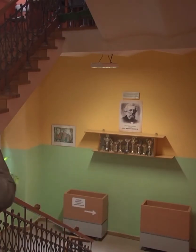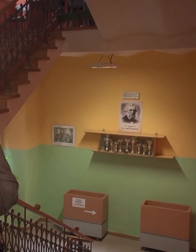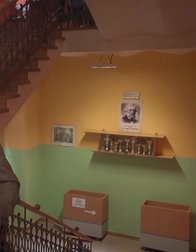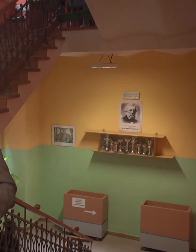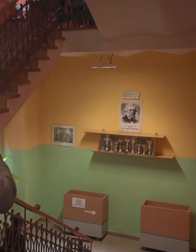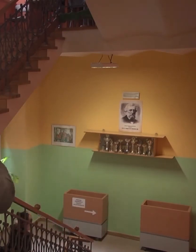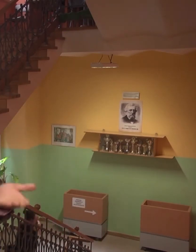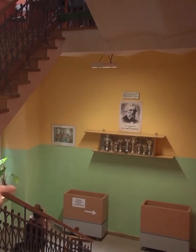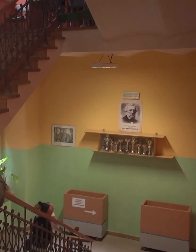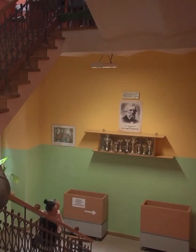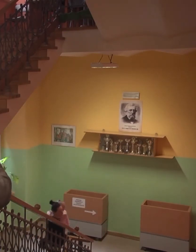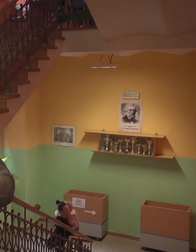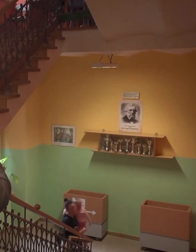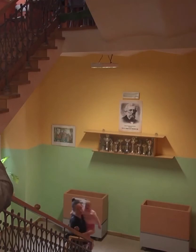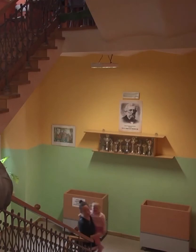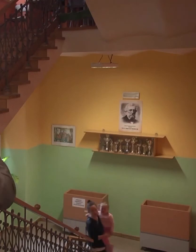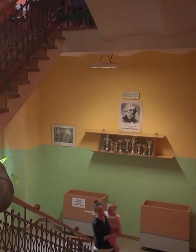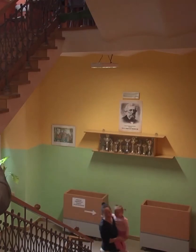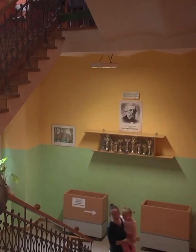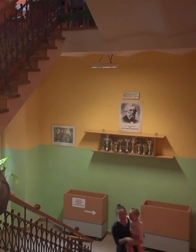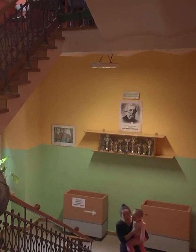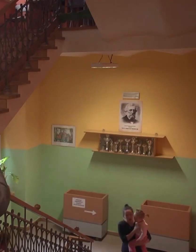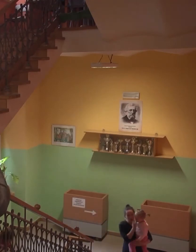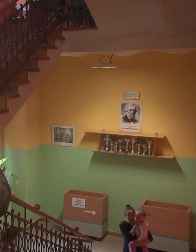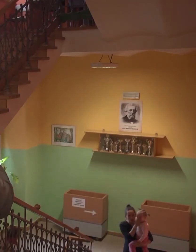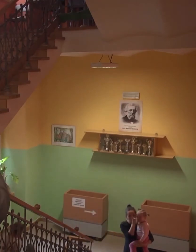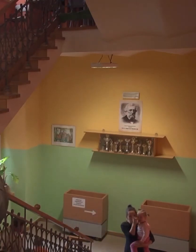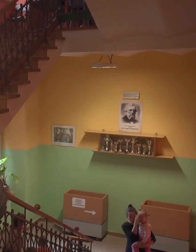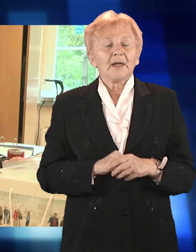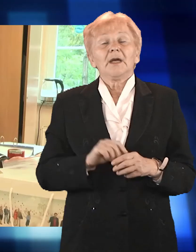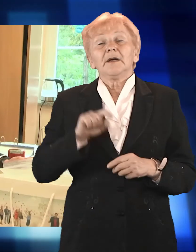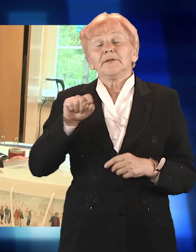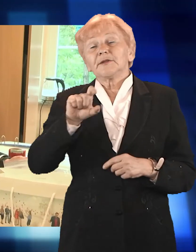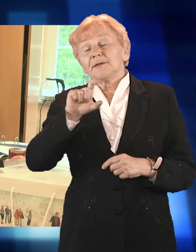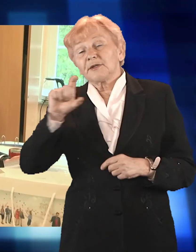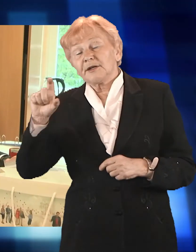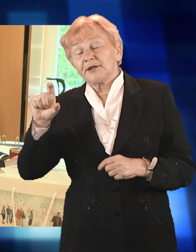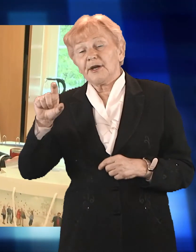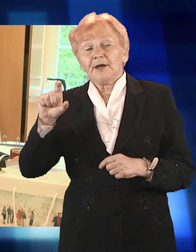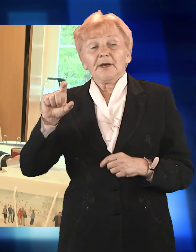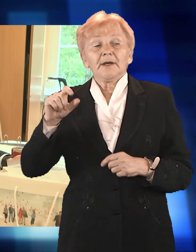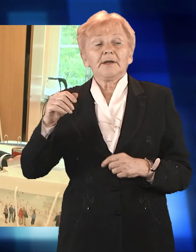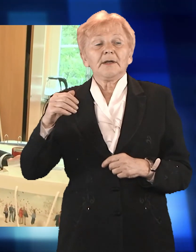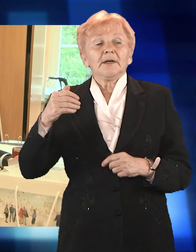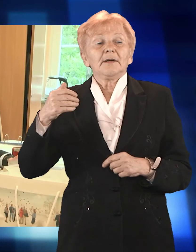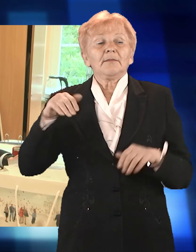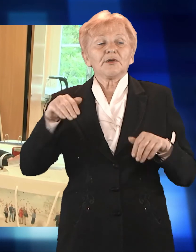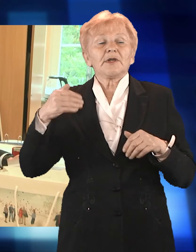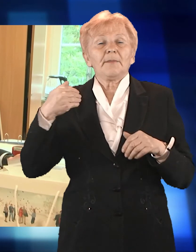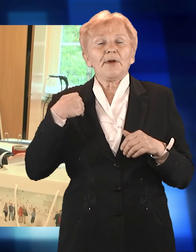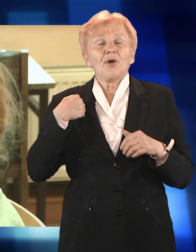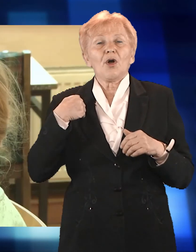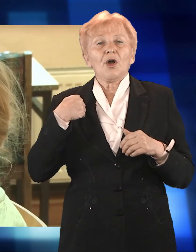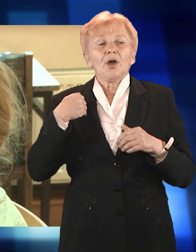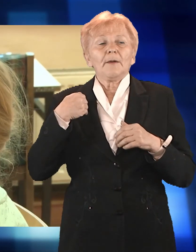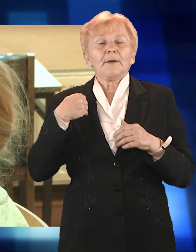samo osoby niesłyszące z nauczycielami słyszącymi, którzy ich uczą. Podczas uroczystości związanych z obchodami Dnia